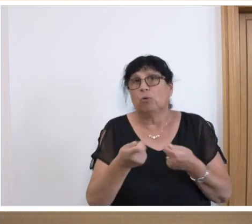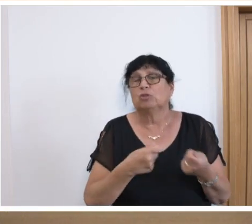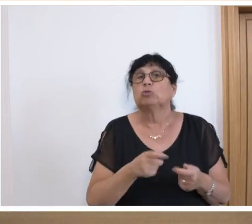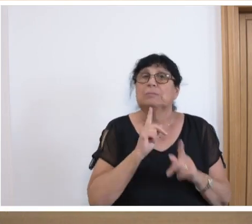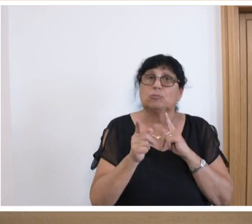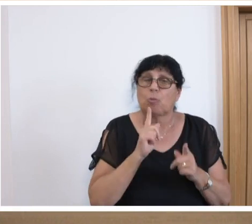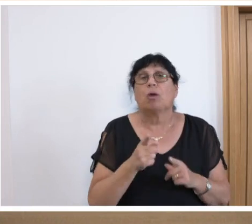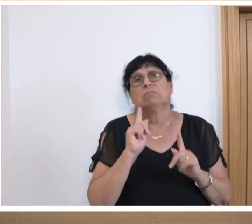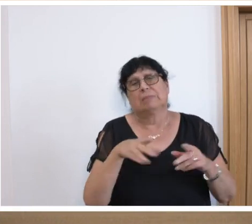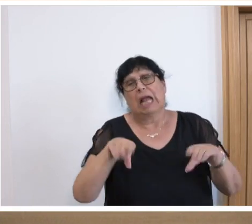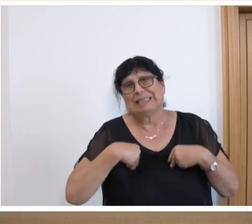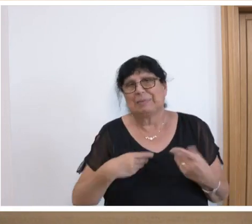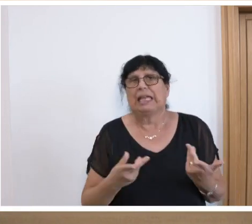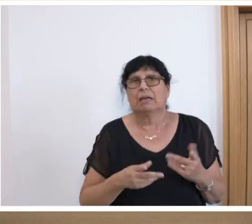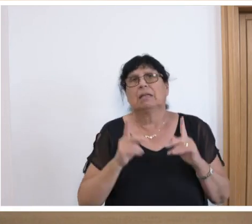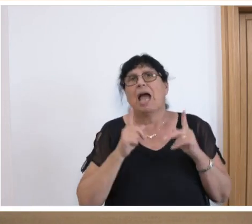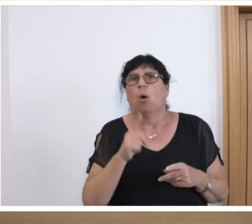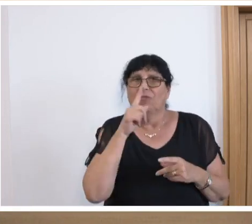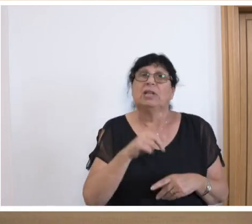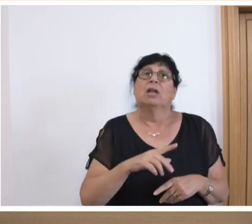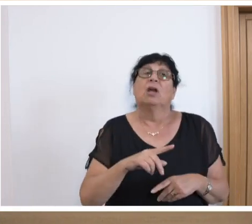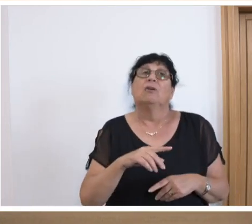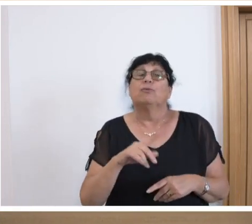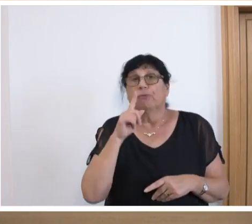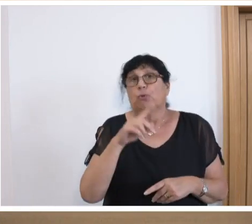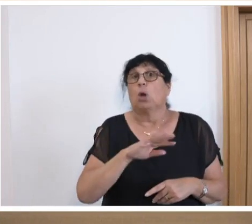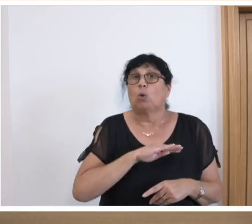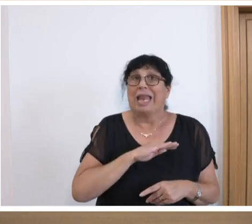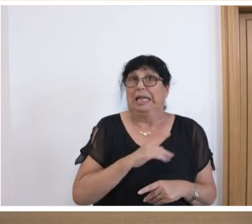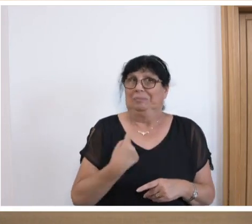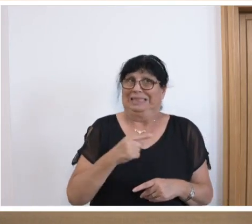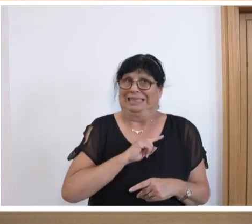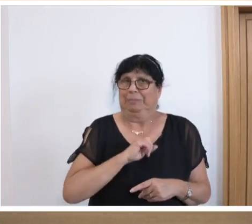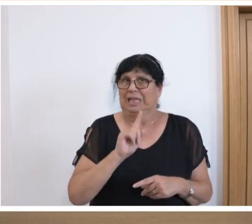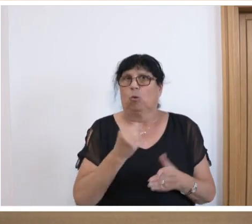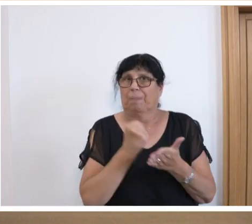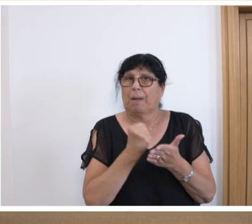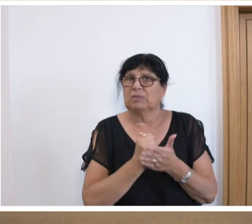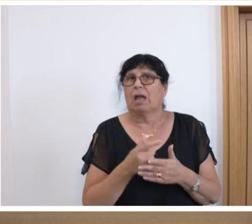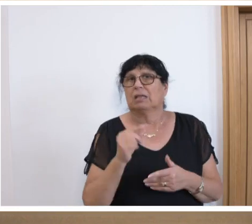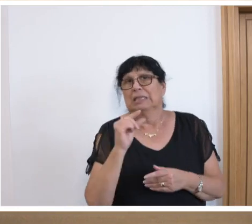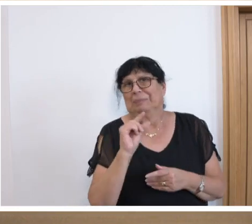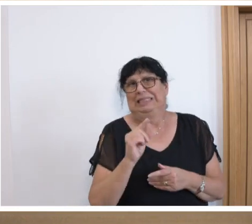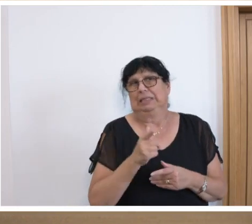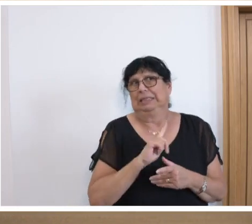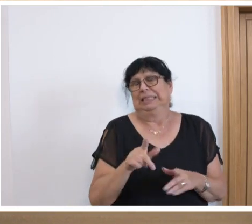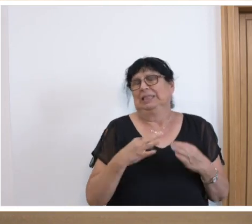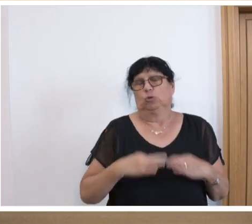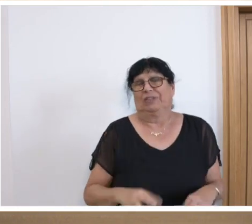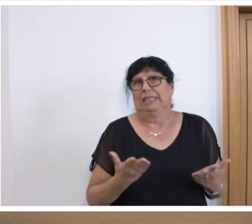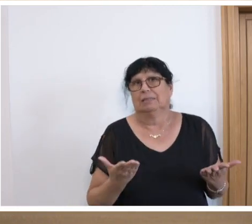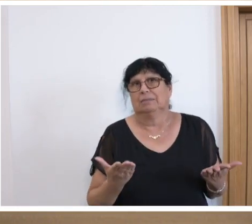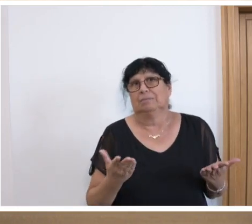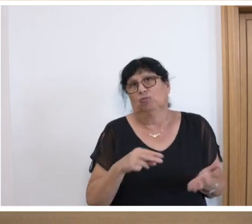akzeptieren, auch wenn es, sage ich mal, für die Kolleginnen und Kollegen, ich bin selber von Haus aus Beamter, ein Stück weit unbefriedigend ist.